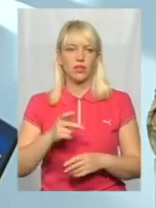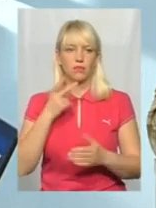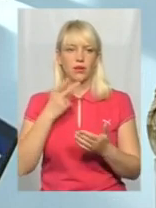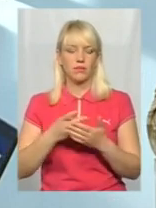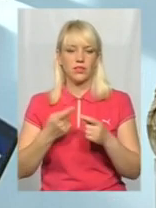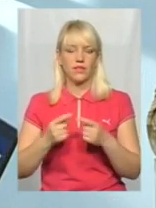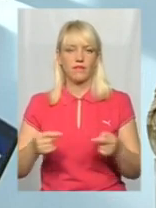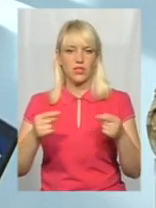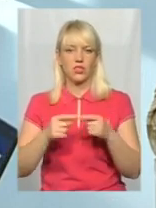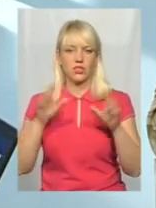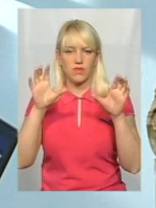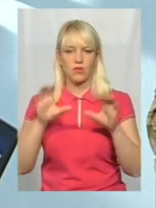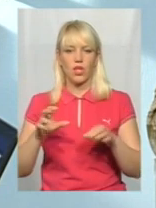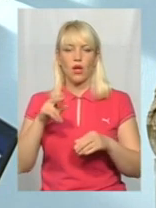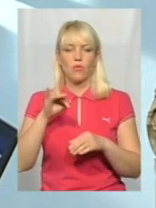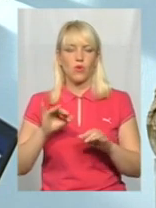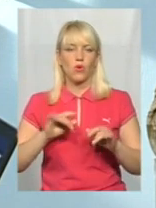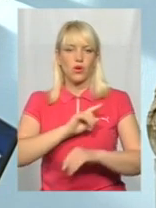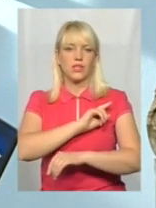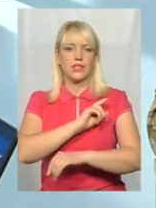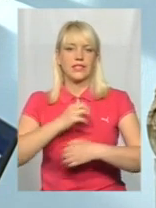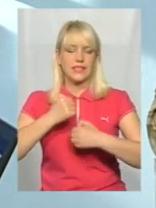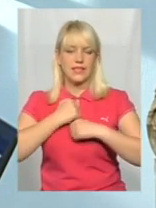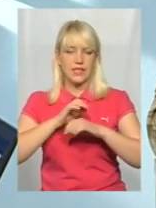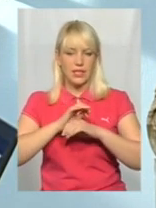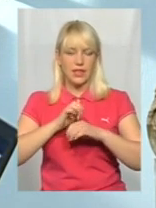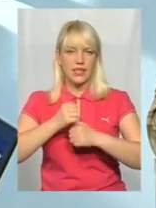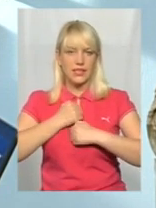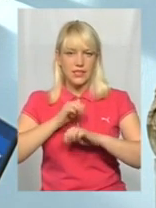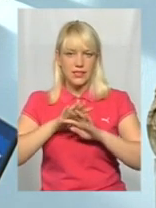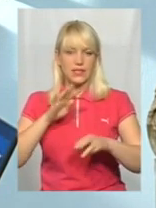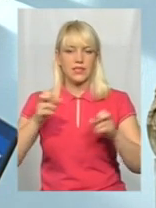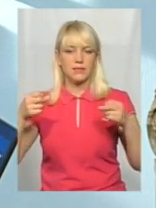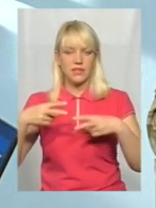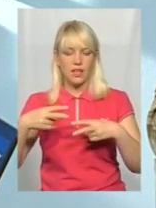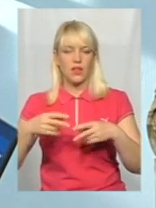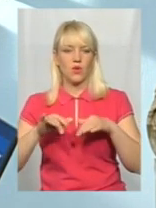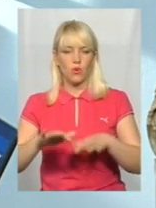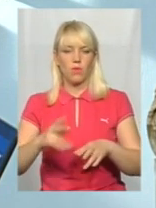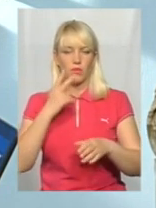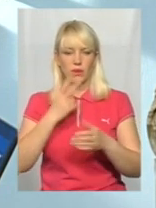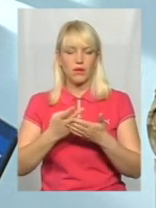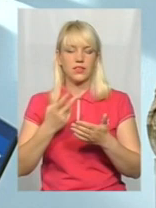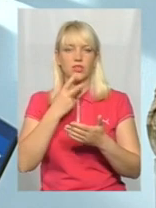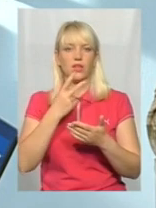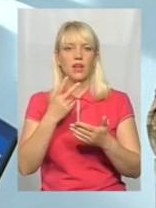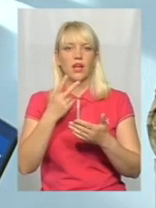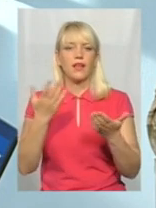визначено в законі про сили спеціальних операцій. Передбачено, все залежить від того, яке рішення приймає командування.